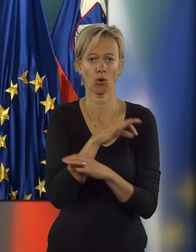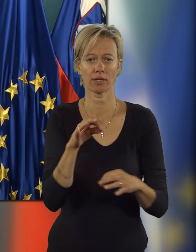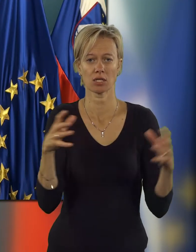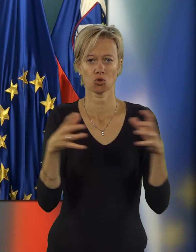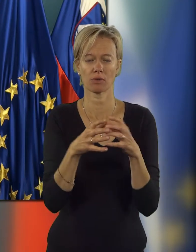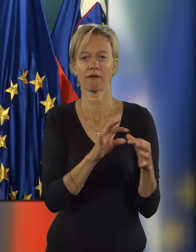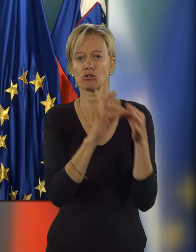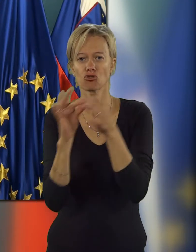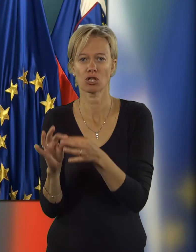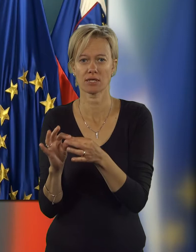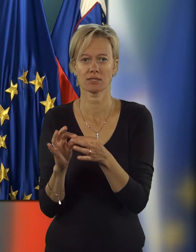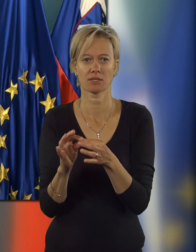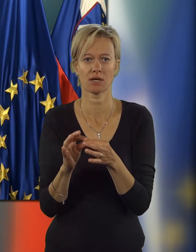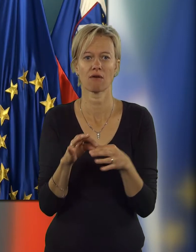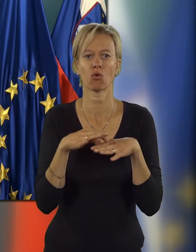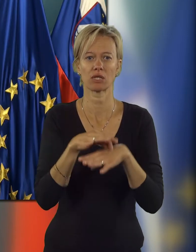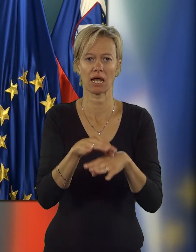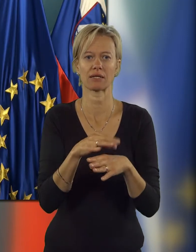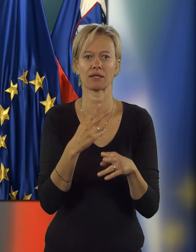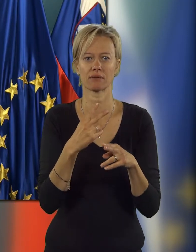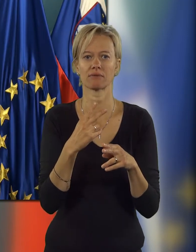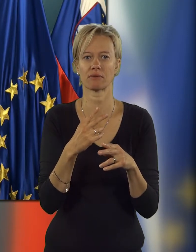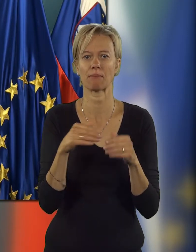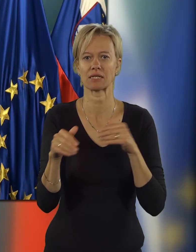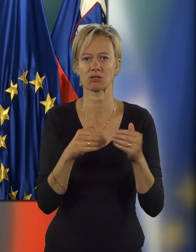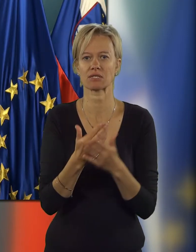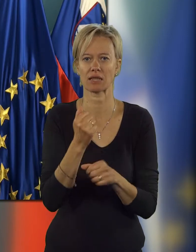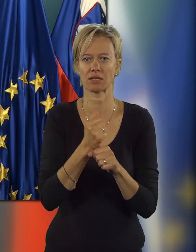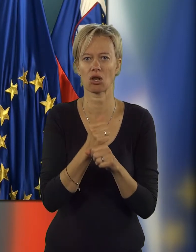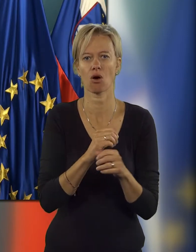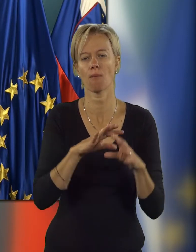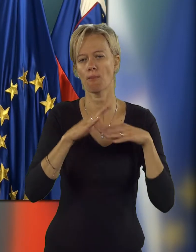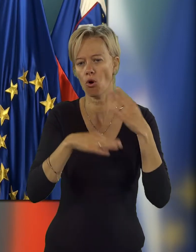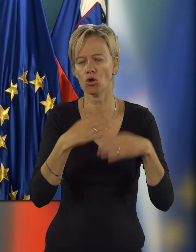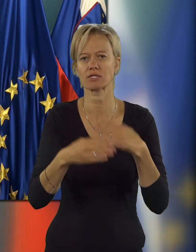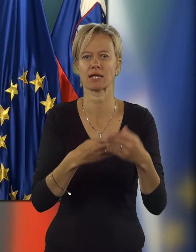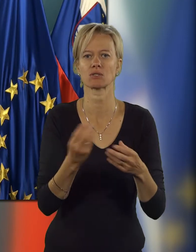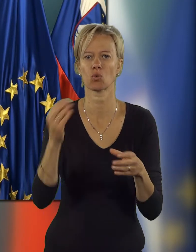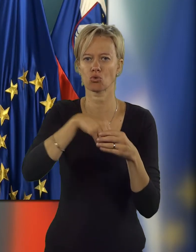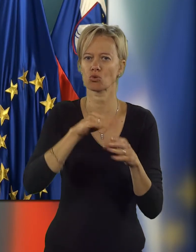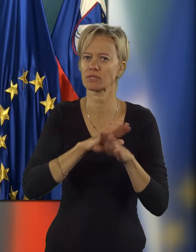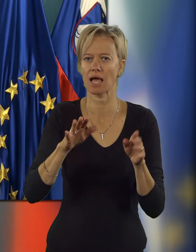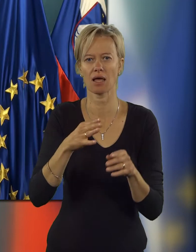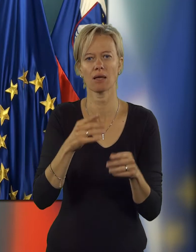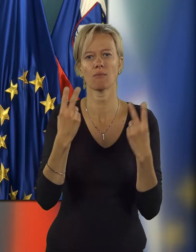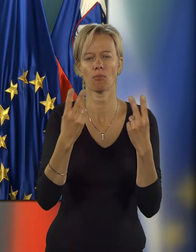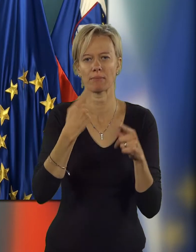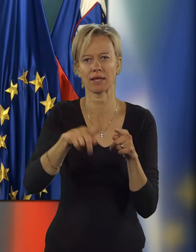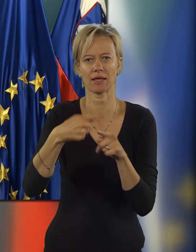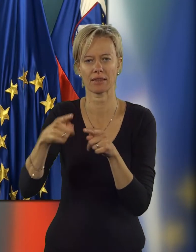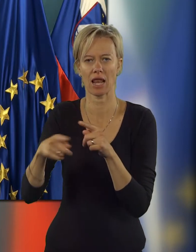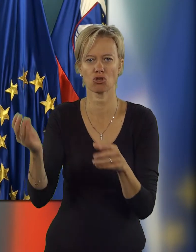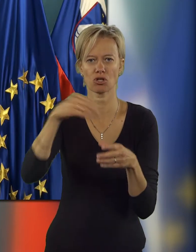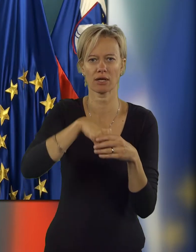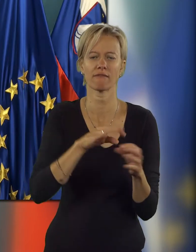Projektna skupina je vseče zvodila na ministerstvu za delo cel proces, vključili smo vse relevantne deležnike, vseče sem